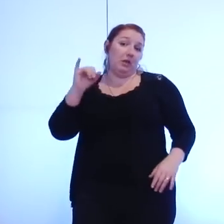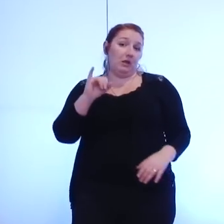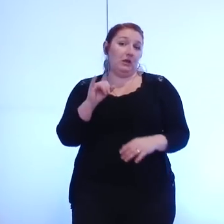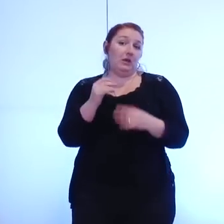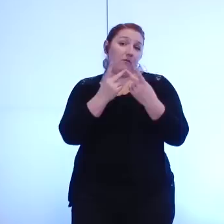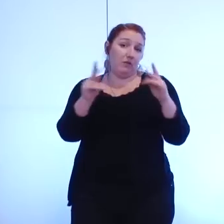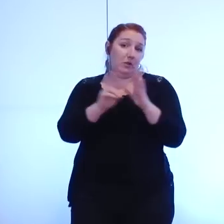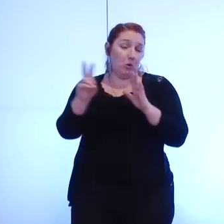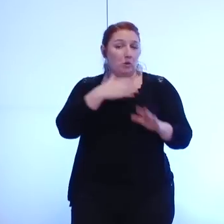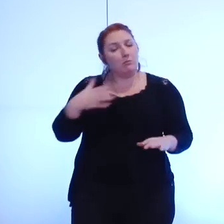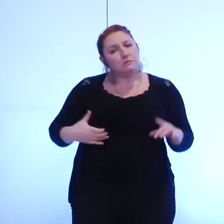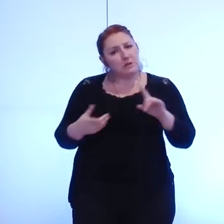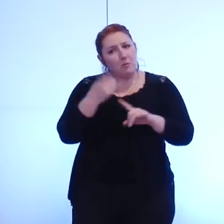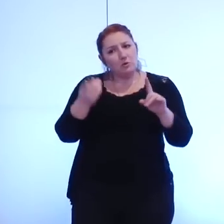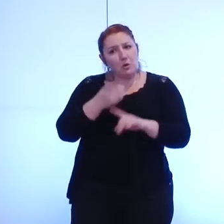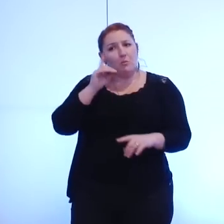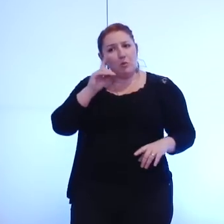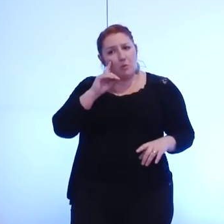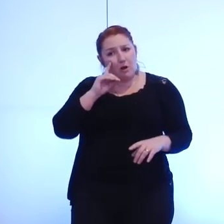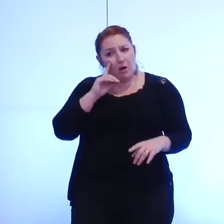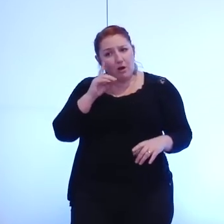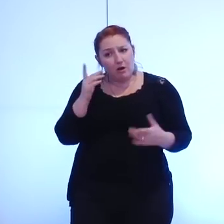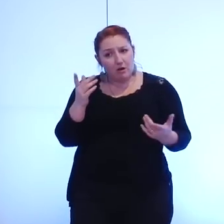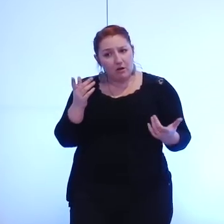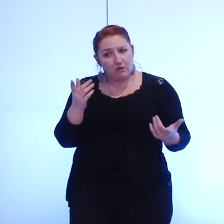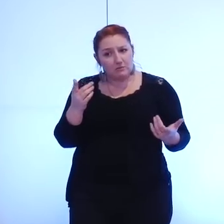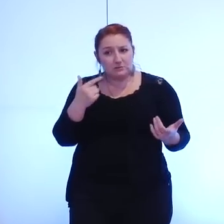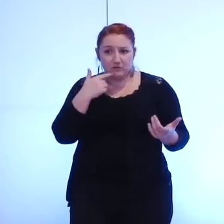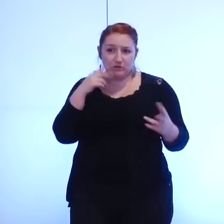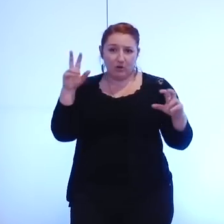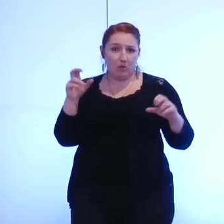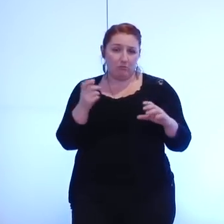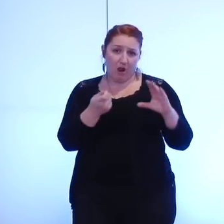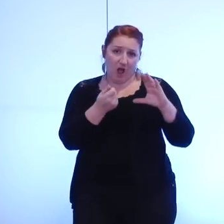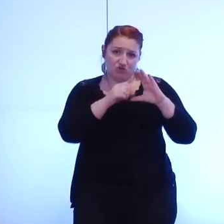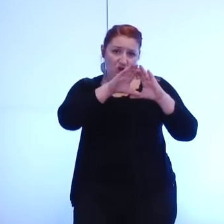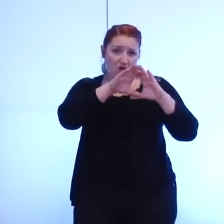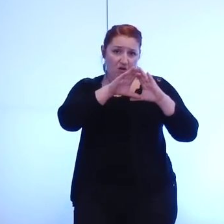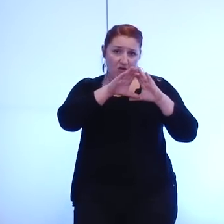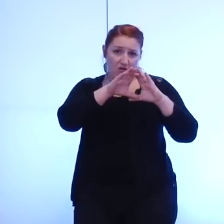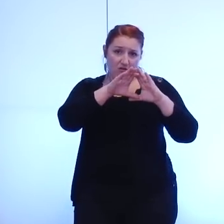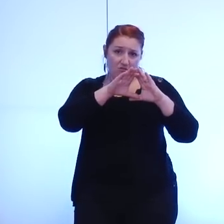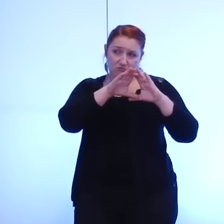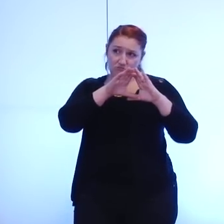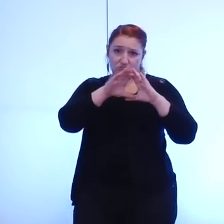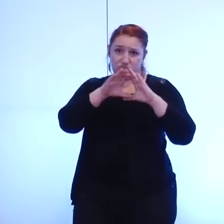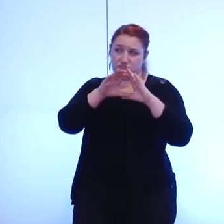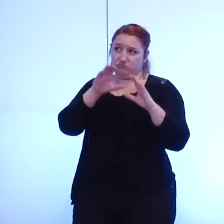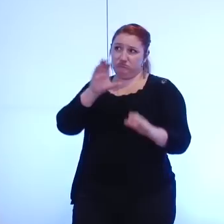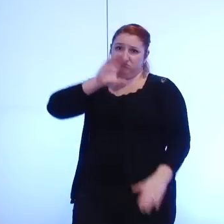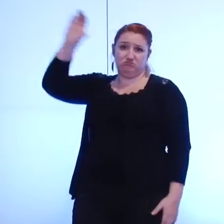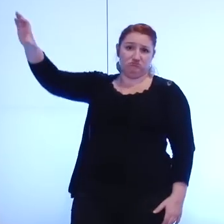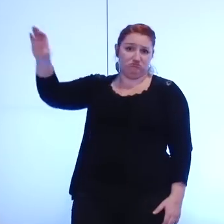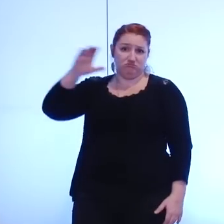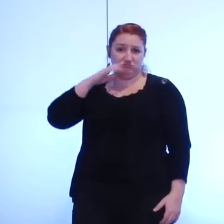Grenoble c'est quand même important parce que je vous rappelle que dans cette affaire là nous abandonnons des actifs pour soldes de tout compte c'est la loi je me plie à la loi